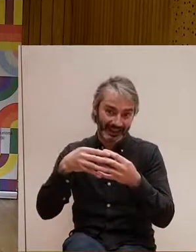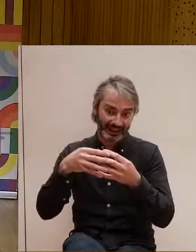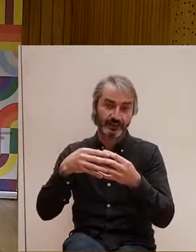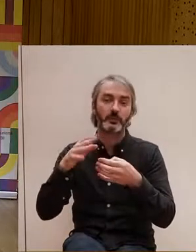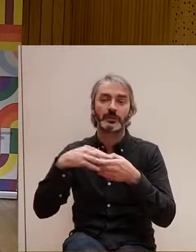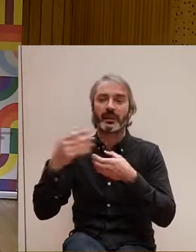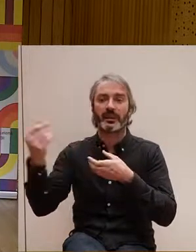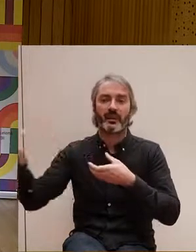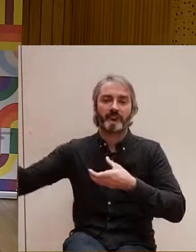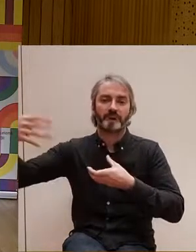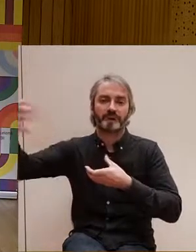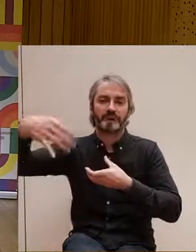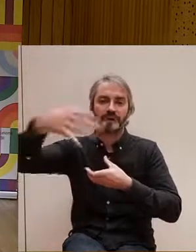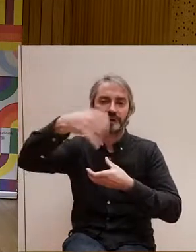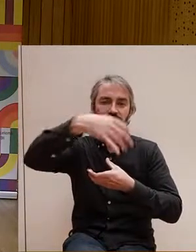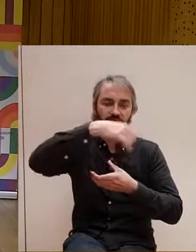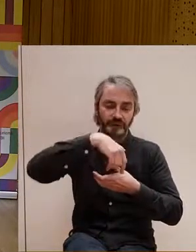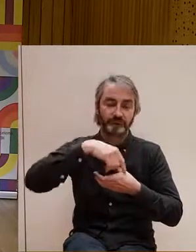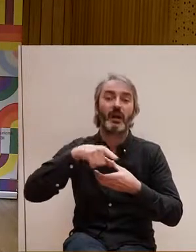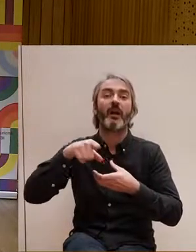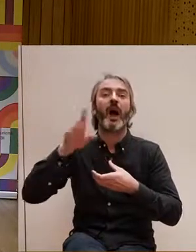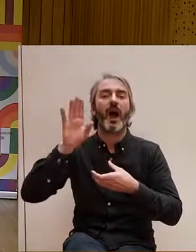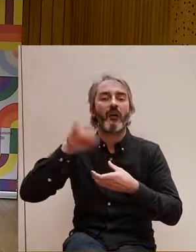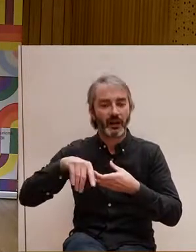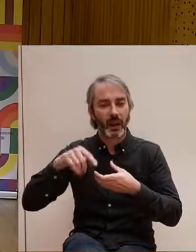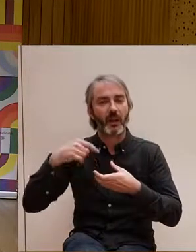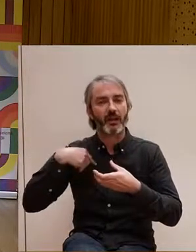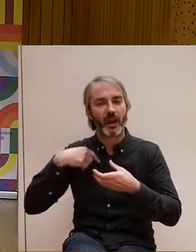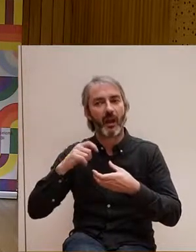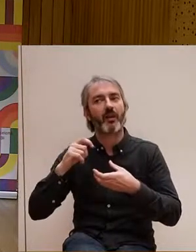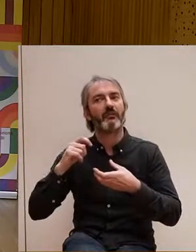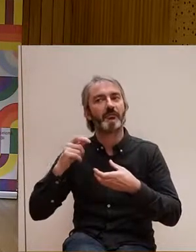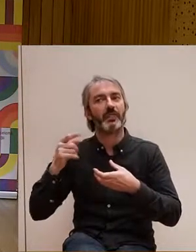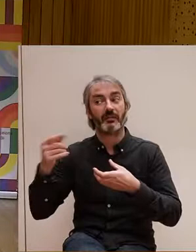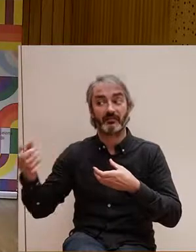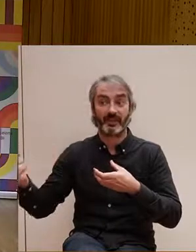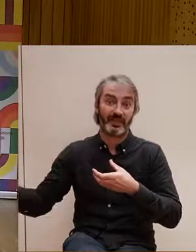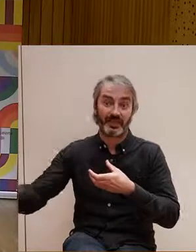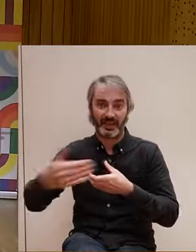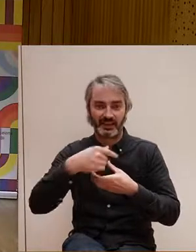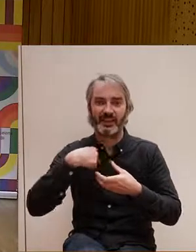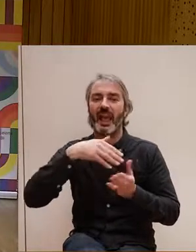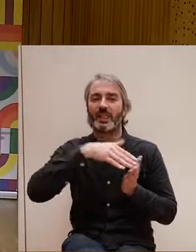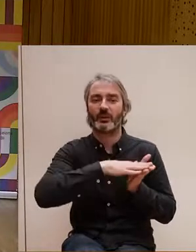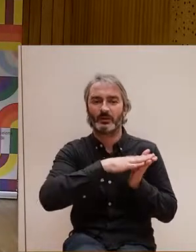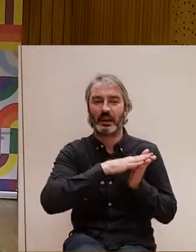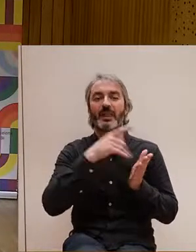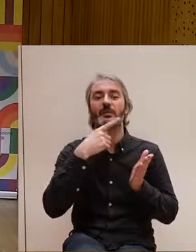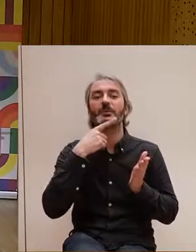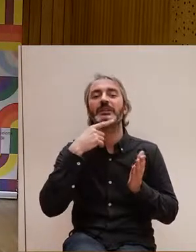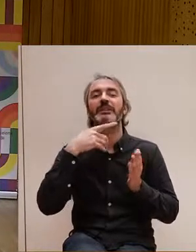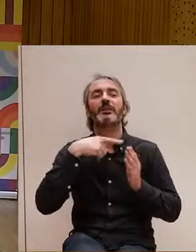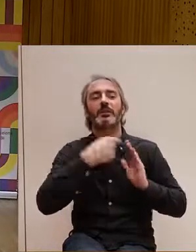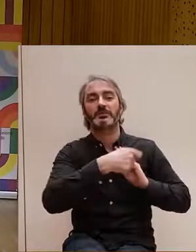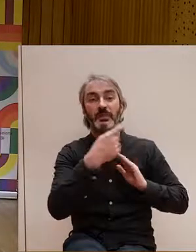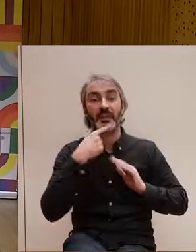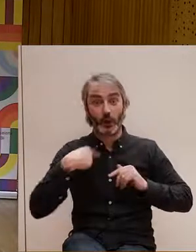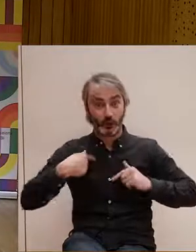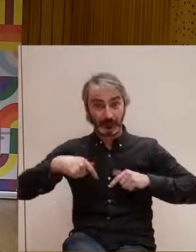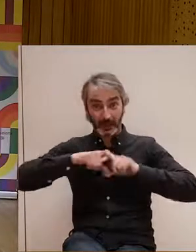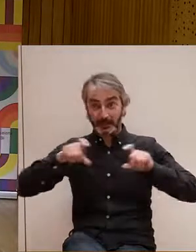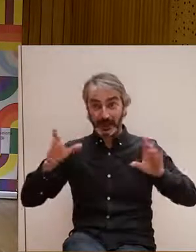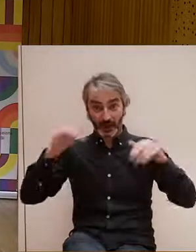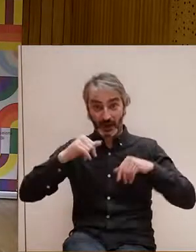després sí que Coma Negra és qui ens fa la distribució, però que no som una empresa, que som quatre motivades que